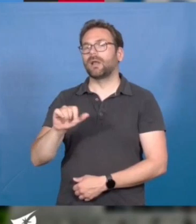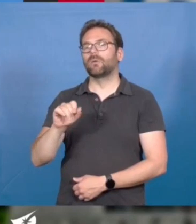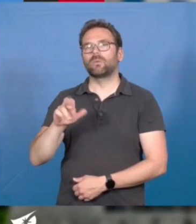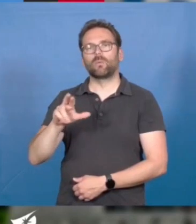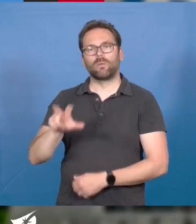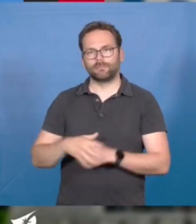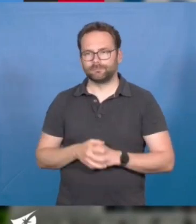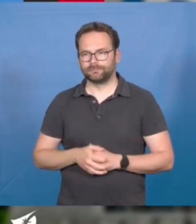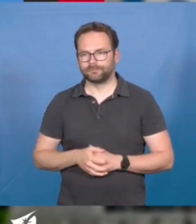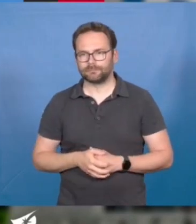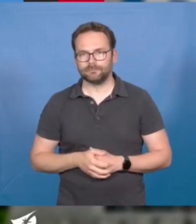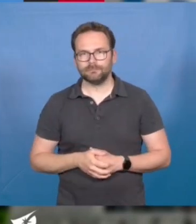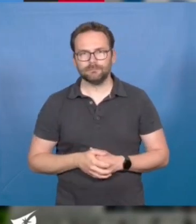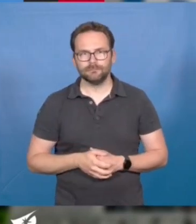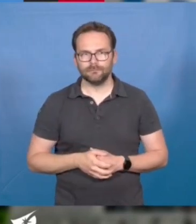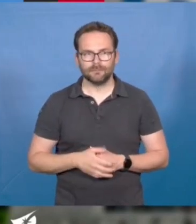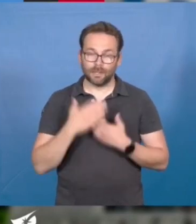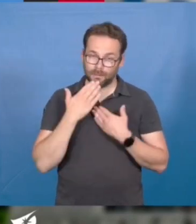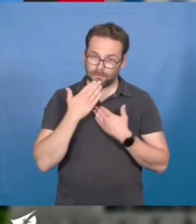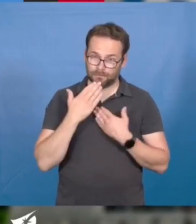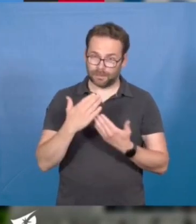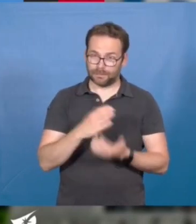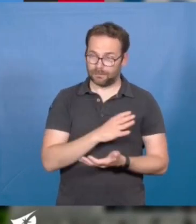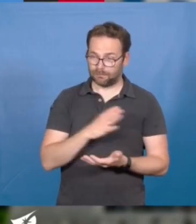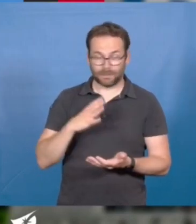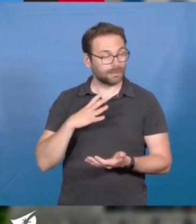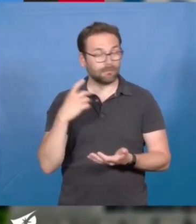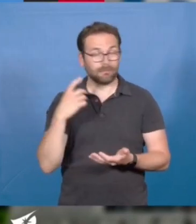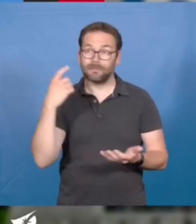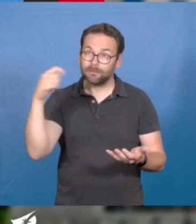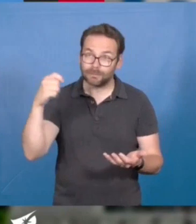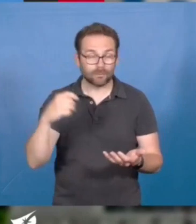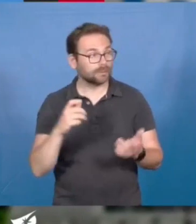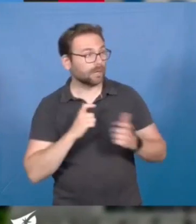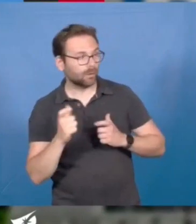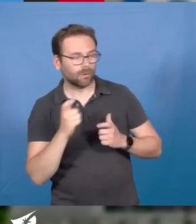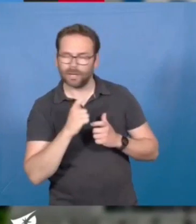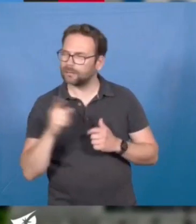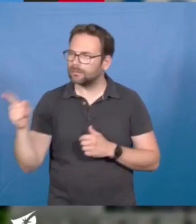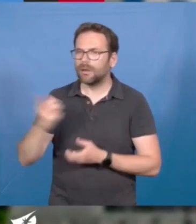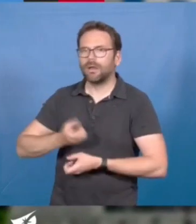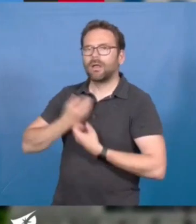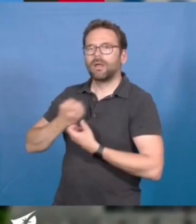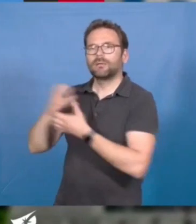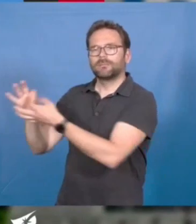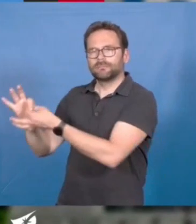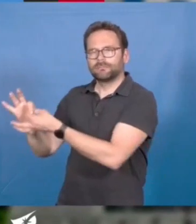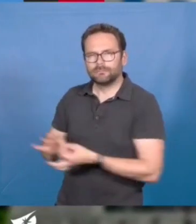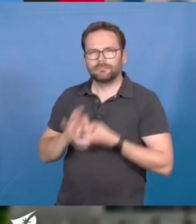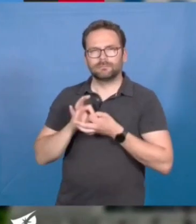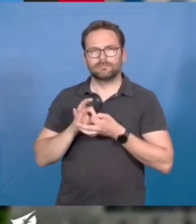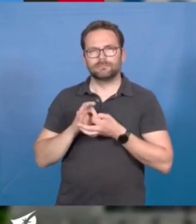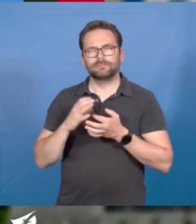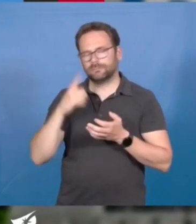Merci Madame la Présidente. Chers collègues, permettez-moi de rebondir sur les propos de Madame Garnier et la